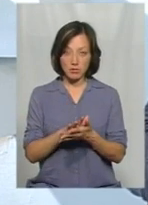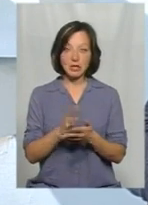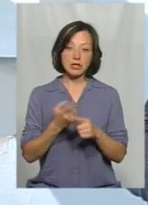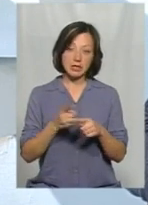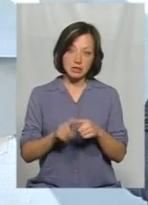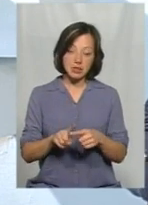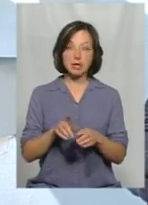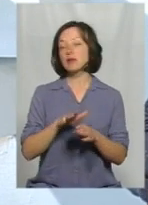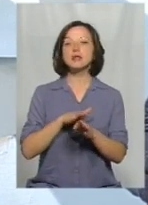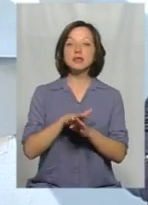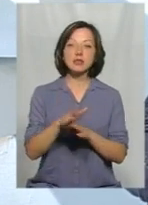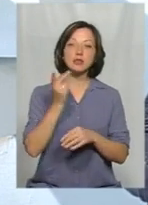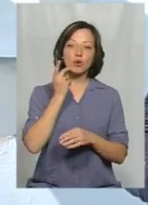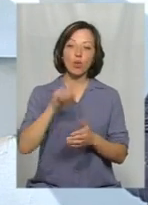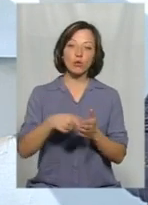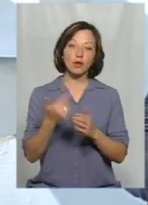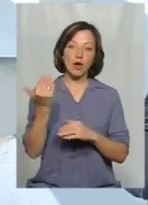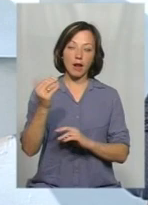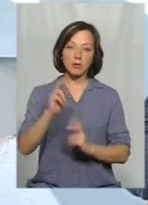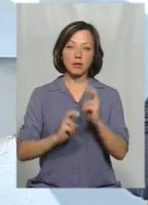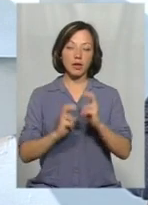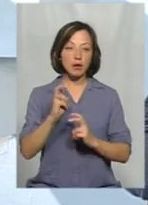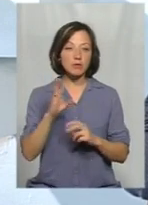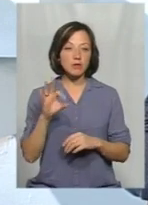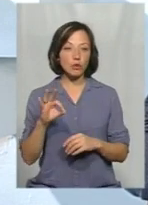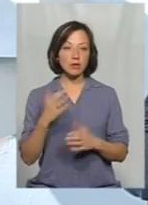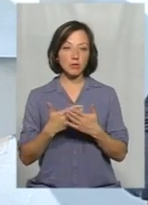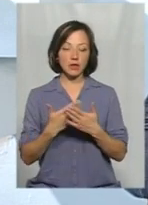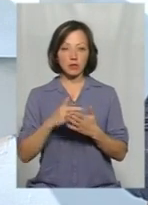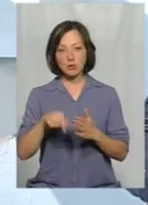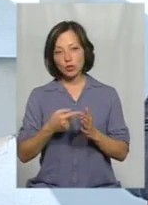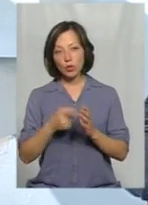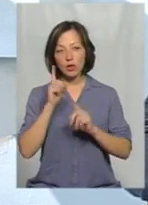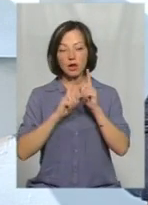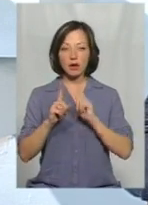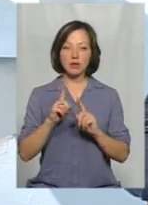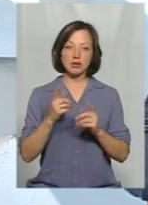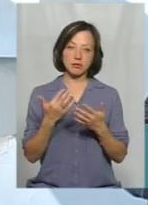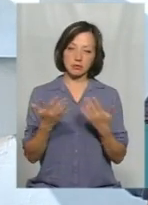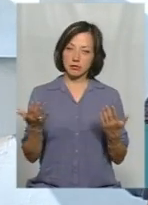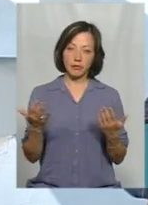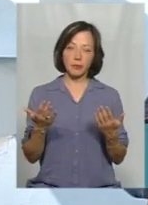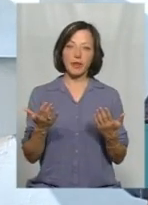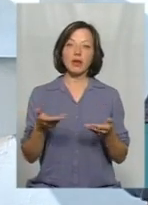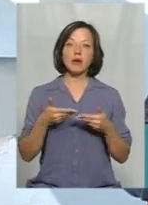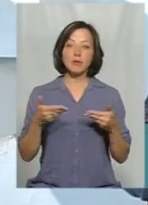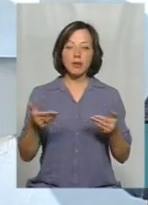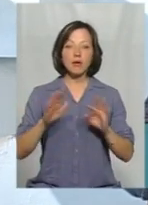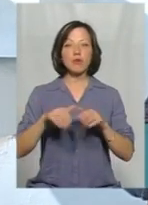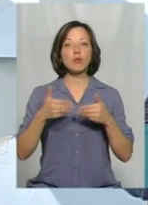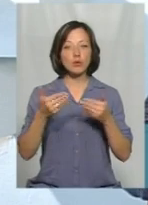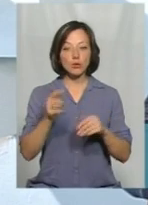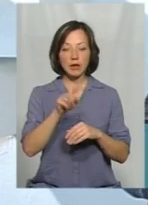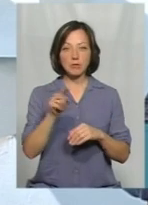то це, як правило, здійснює комунальне підприємство, наприклад, міської ради, тої чи іншої. Так ми пропонуємо